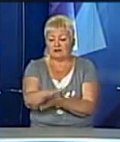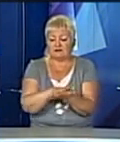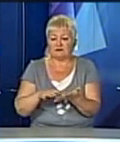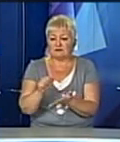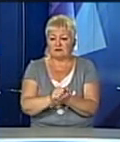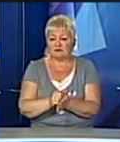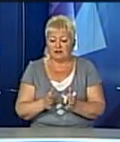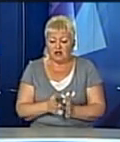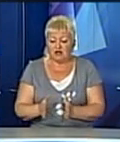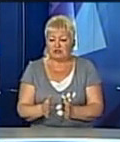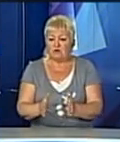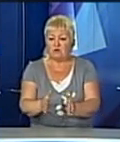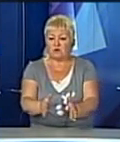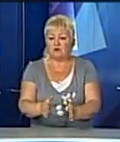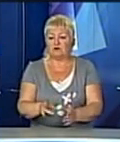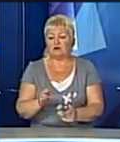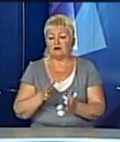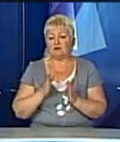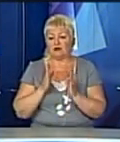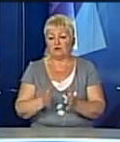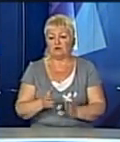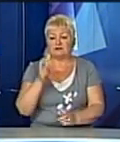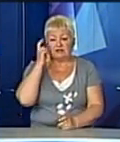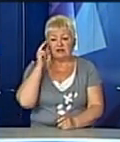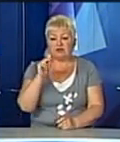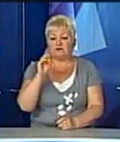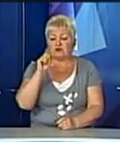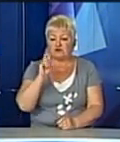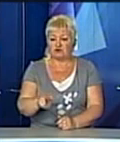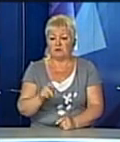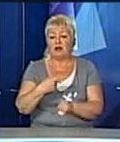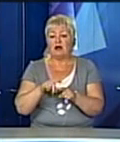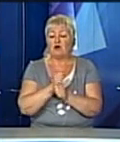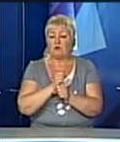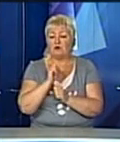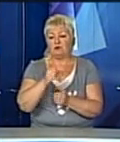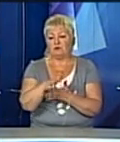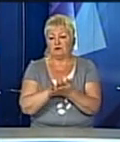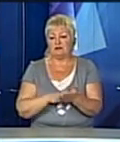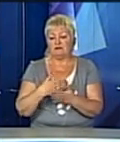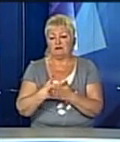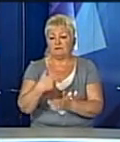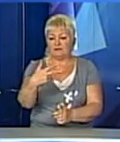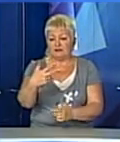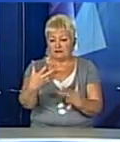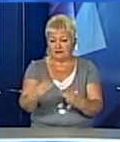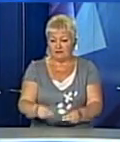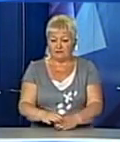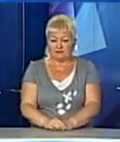швів шляхопроводу на дорозі Київ-Чоп. Ремонтні роботи триватимуть орієнтовно 30 днів.